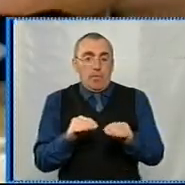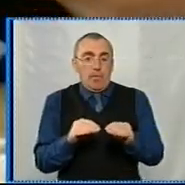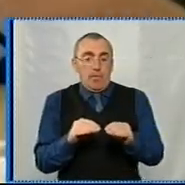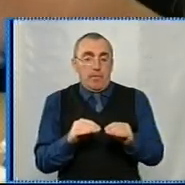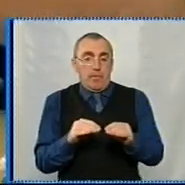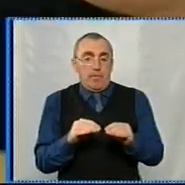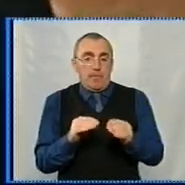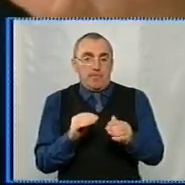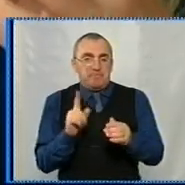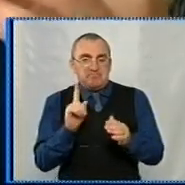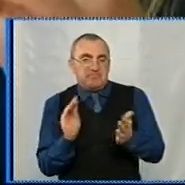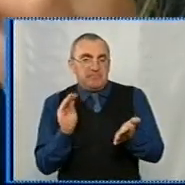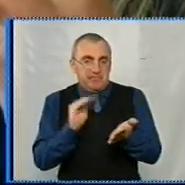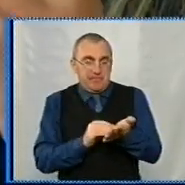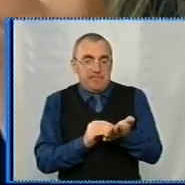мережку сюди.